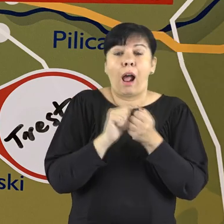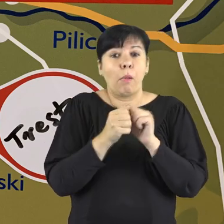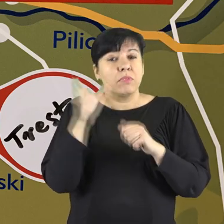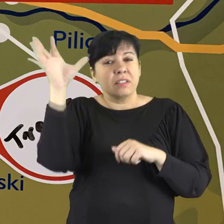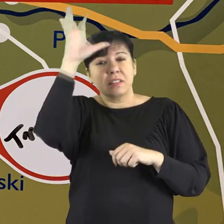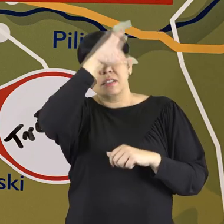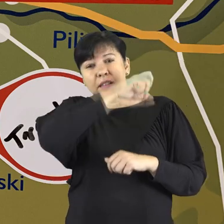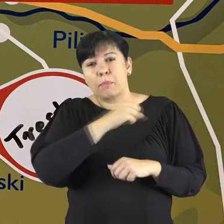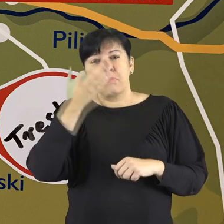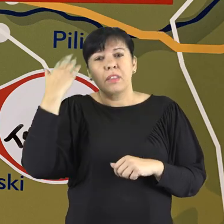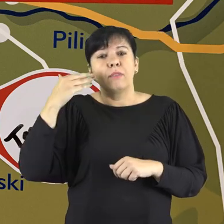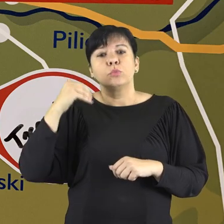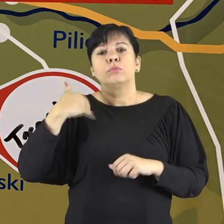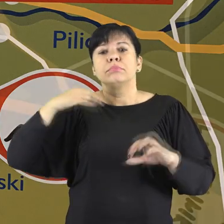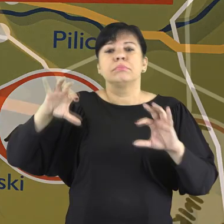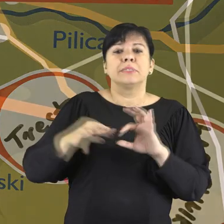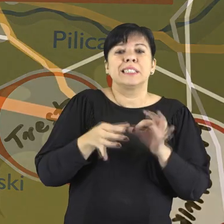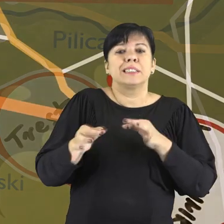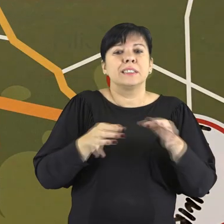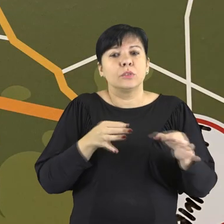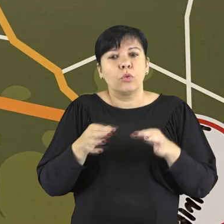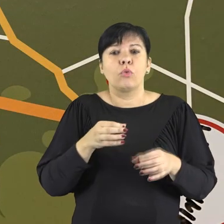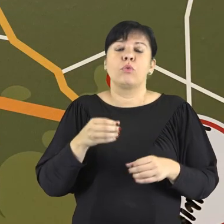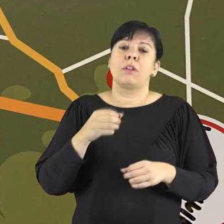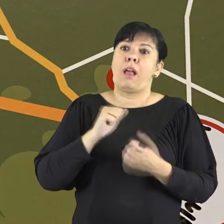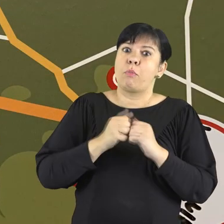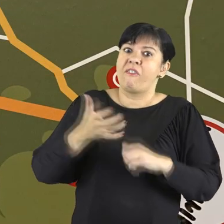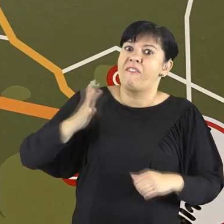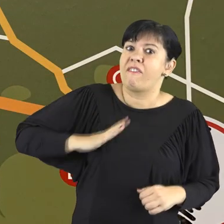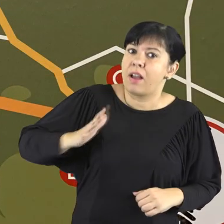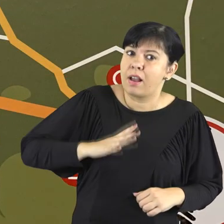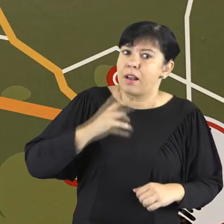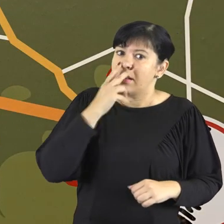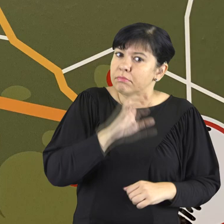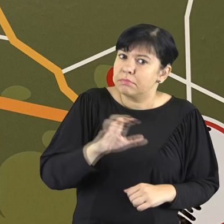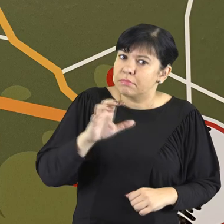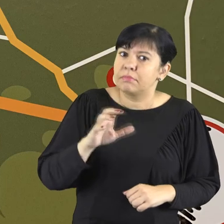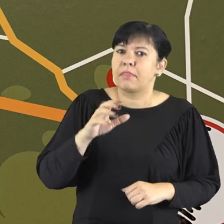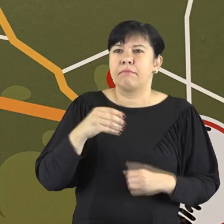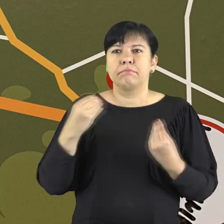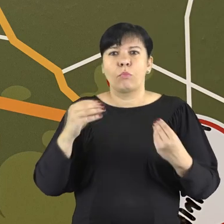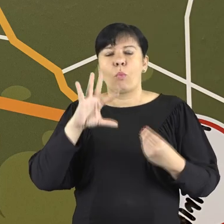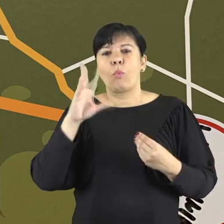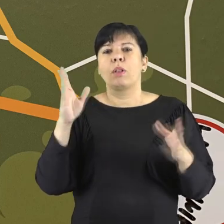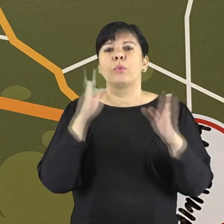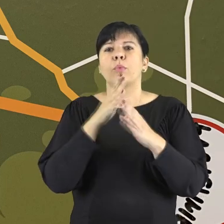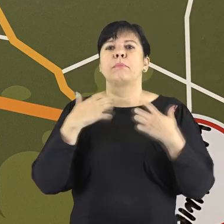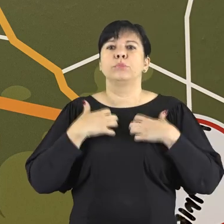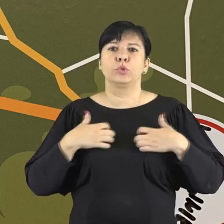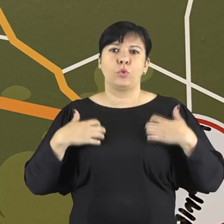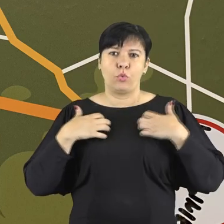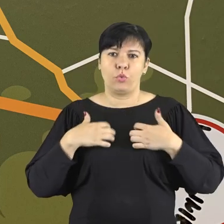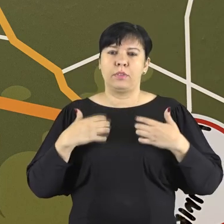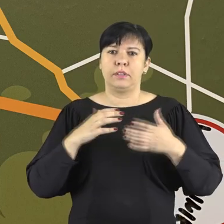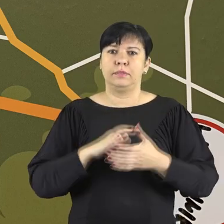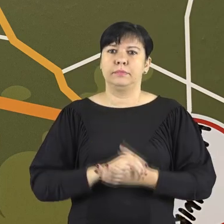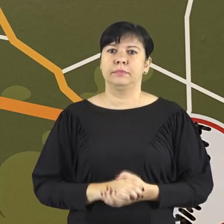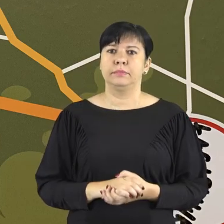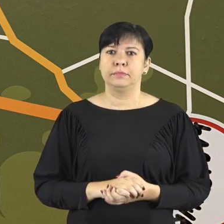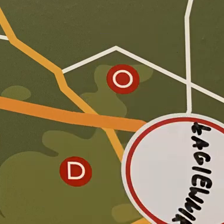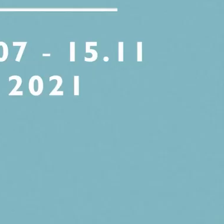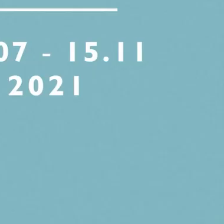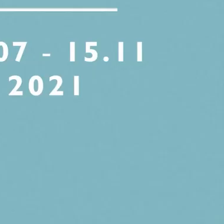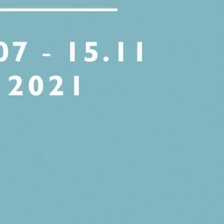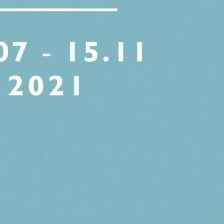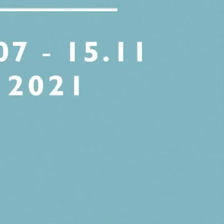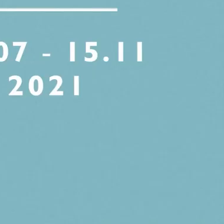ciekawych lub zapomnianych, związanych z historią naszego regionu lub wartych odwiedzenia ze względu na walory przyrodnicze.